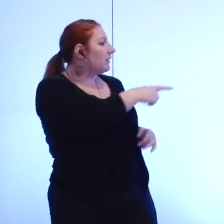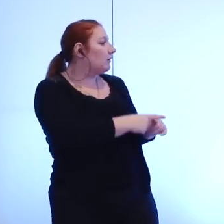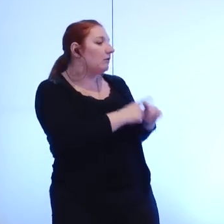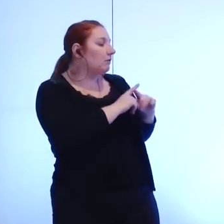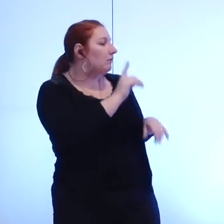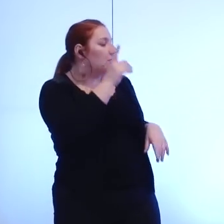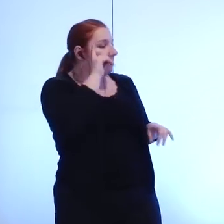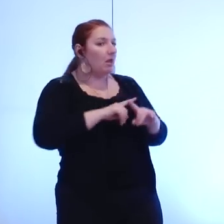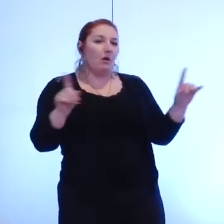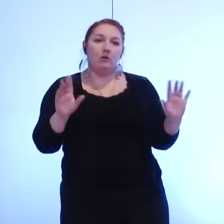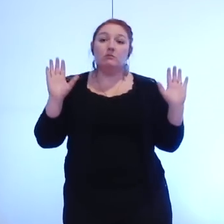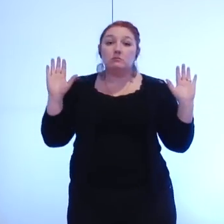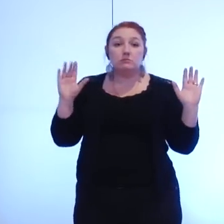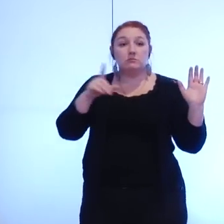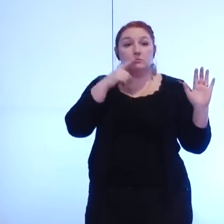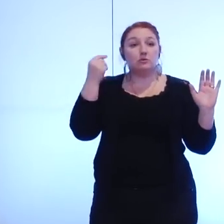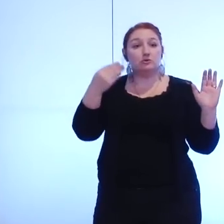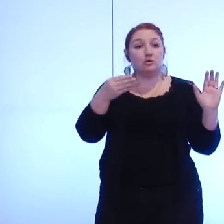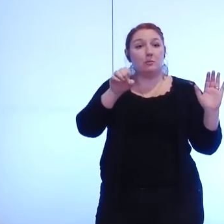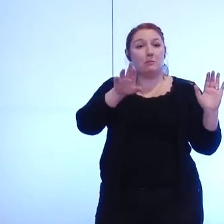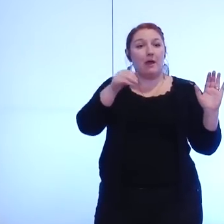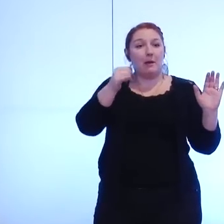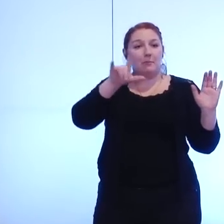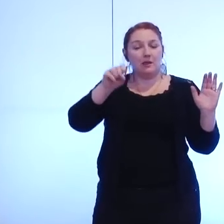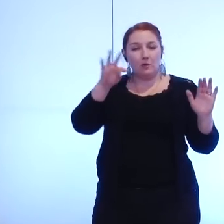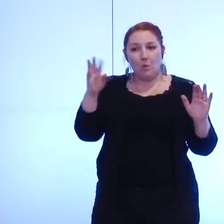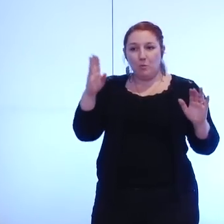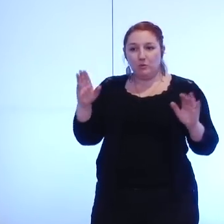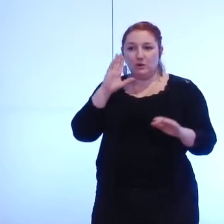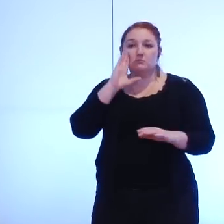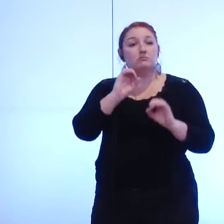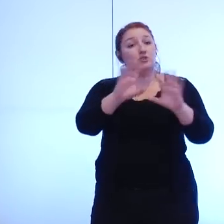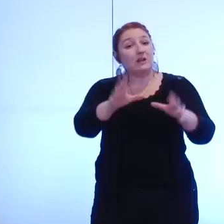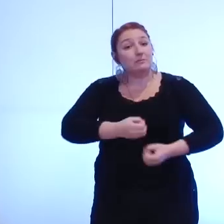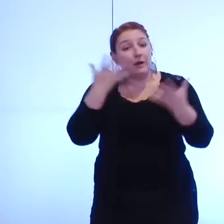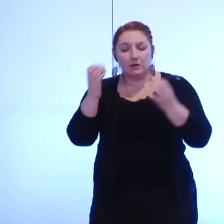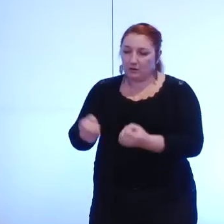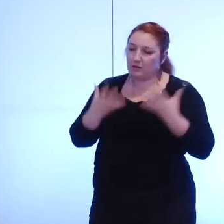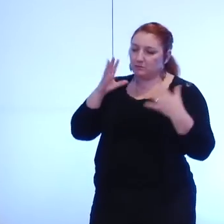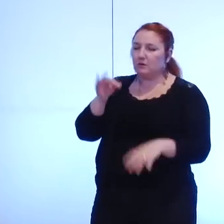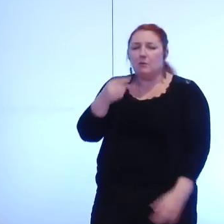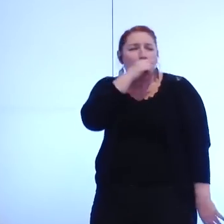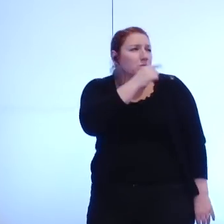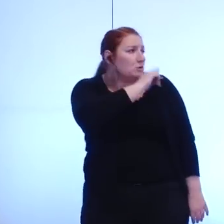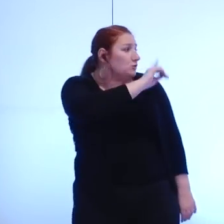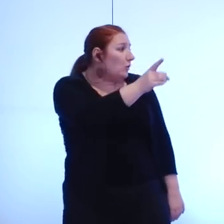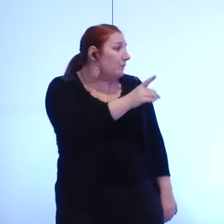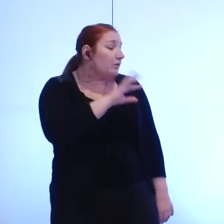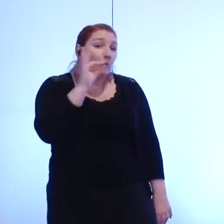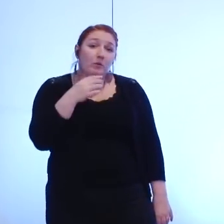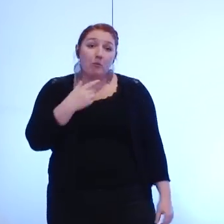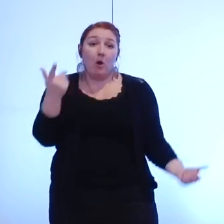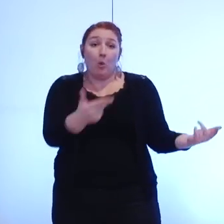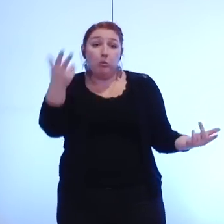c'est l'expression de monsieur mermiot blondin je vous ai laissé parler monsieur Chamussy je vous invite à me laisser parler monsieur Chamussy mais oui mais si je vous